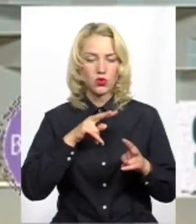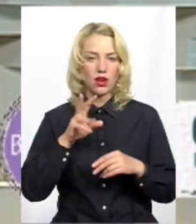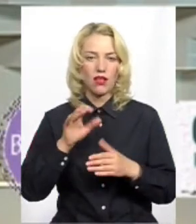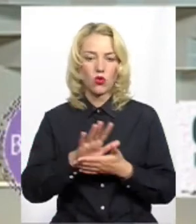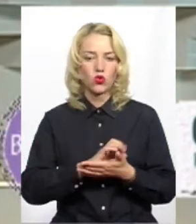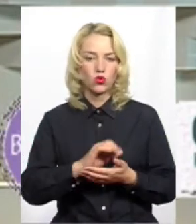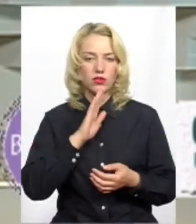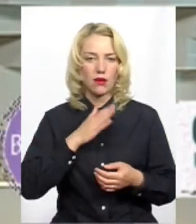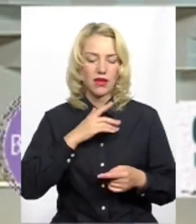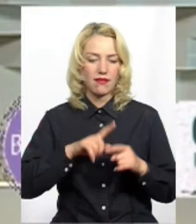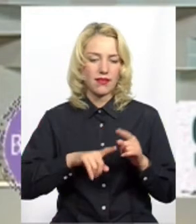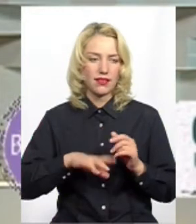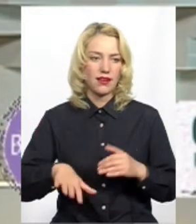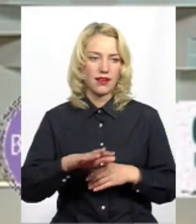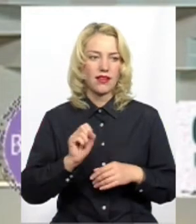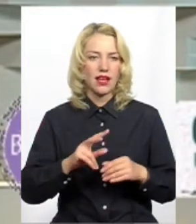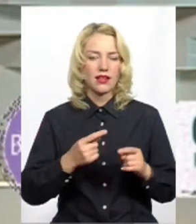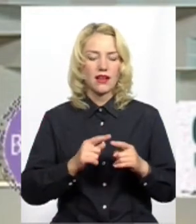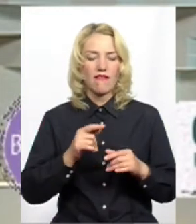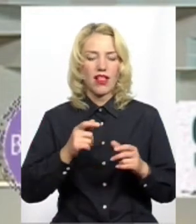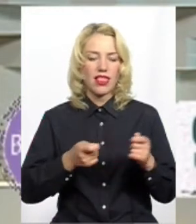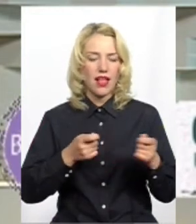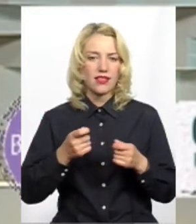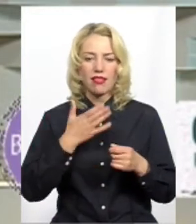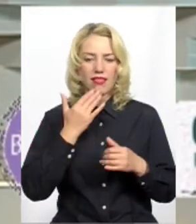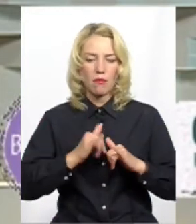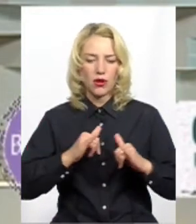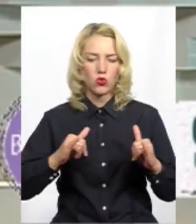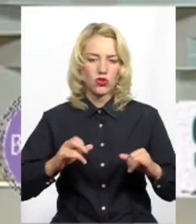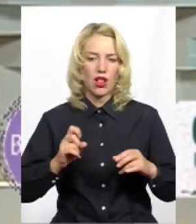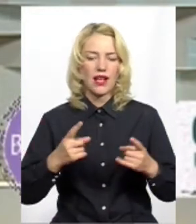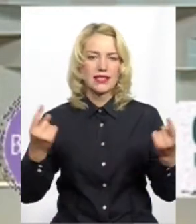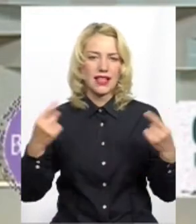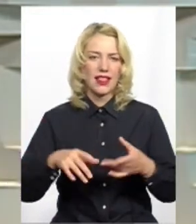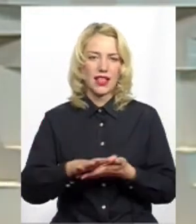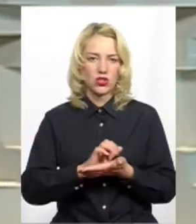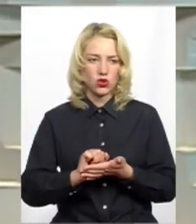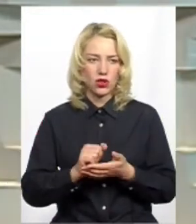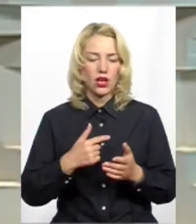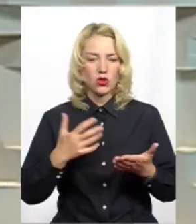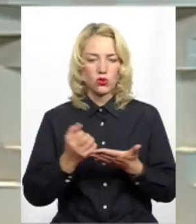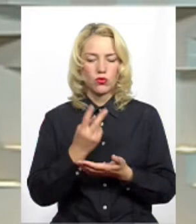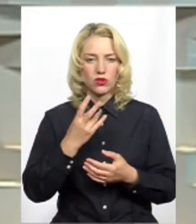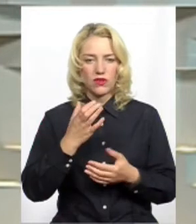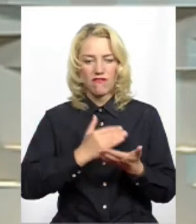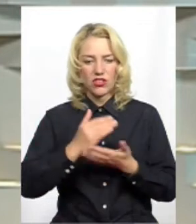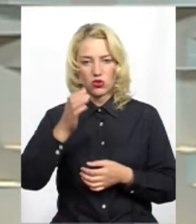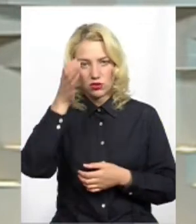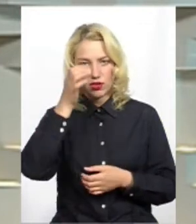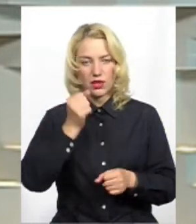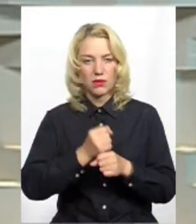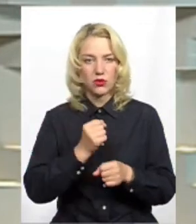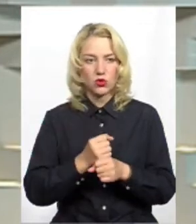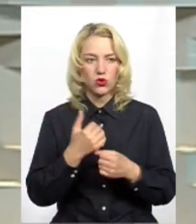як влада за 28 років не примножує, а знищує багатство, яке там відбувалося. Здобувши дві вищі освіти і працюючи вже 10